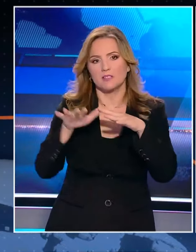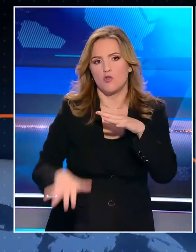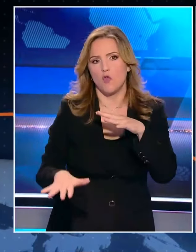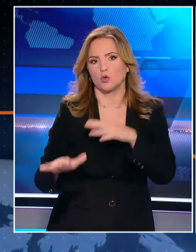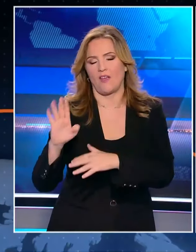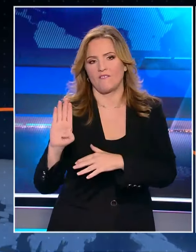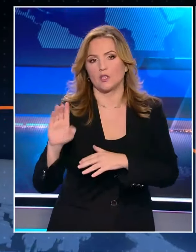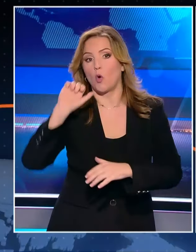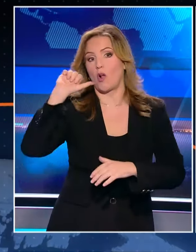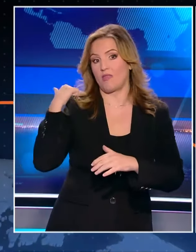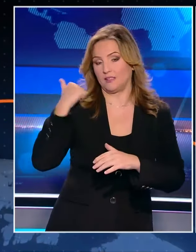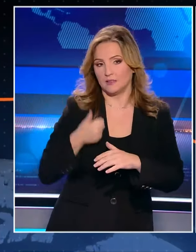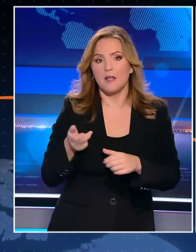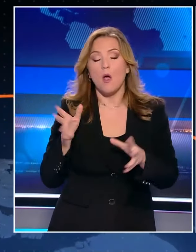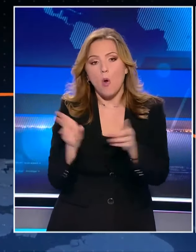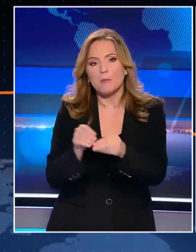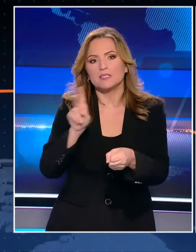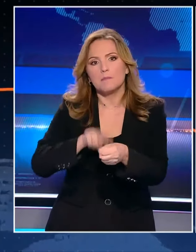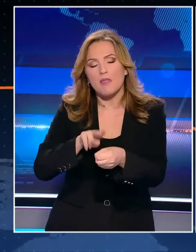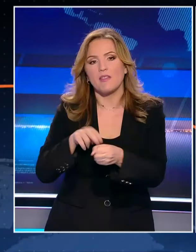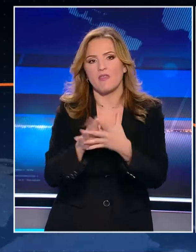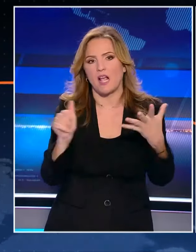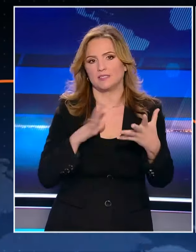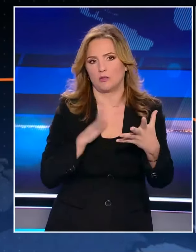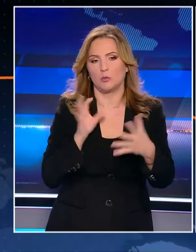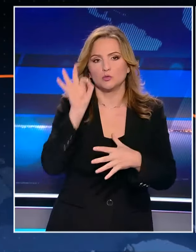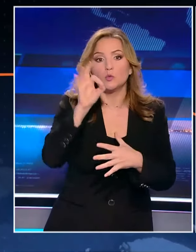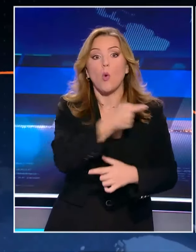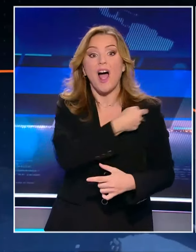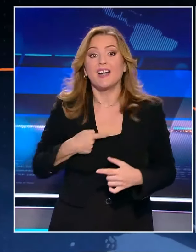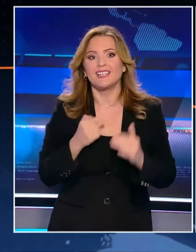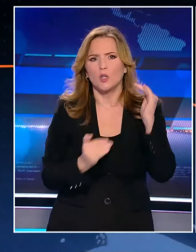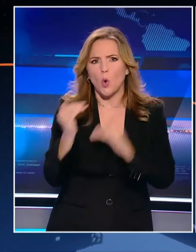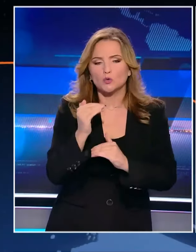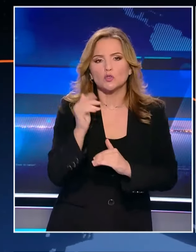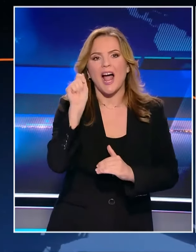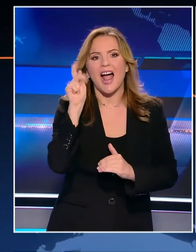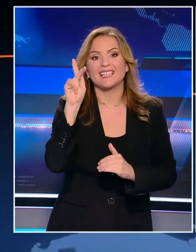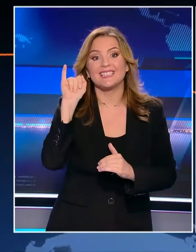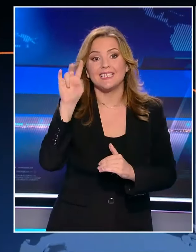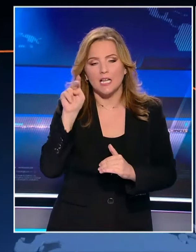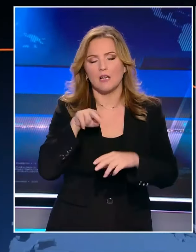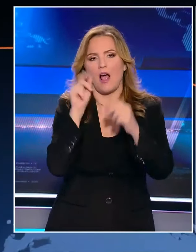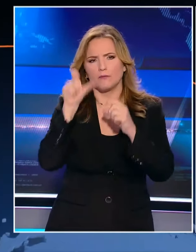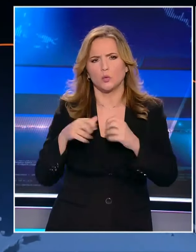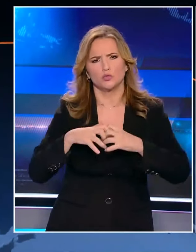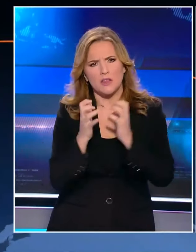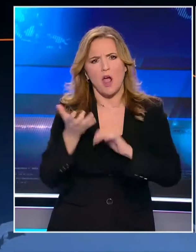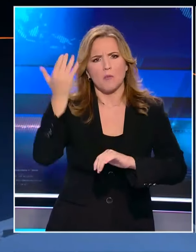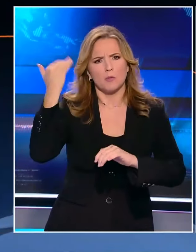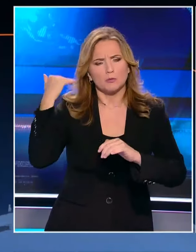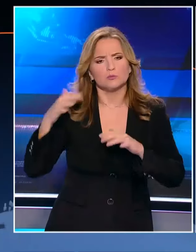Βυρητού χθες, στόχος του οποίου ήταν ο Ιμπραή Μακίλ, ιστορικό και ηγετικός τέλεχος της Χεσμολά, που σύμφωνα με το Τελαβίβ